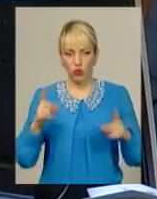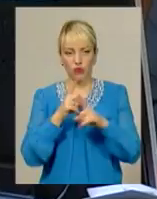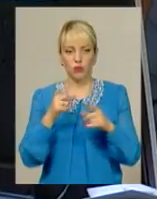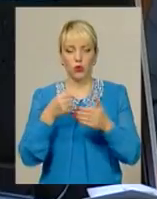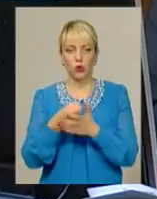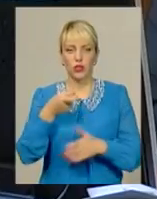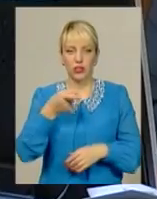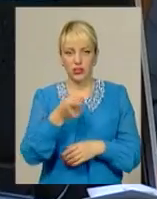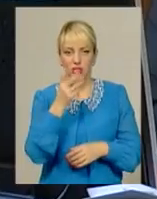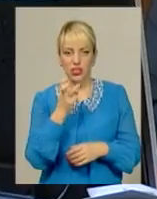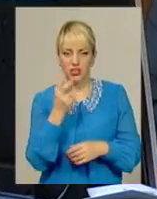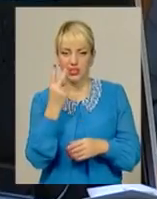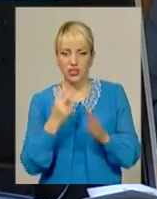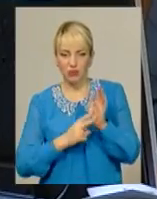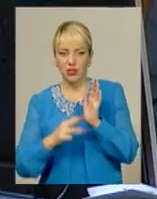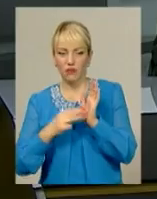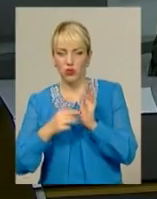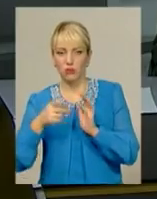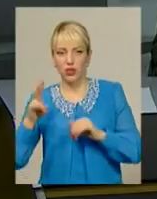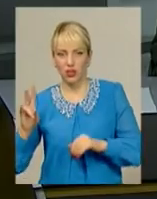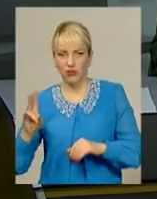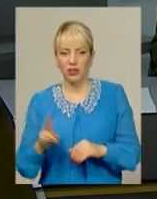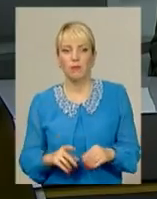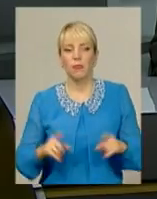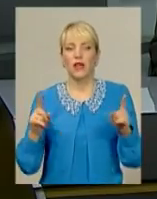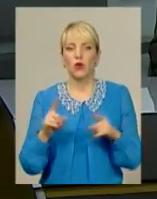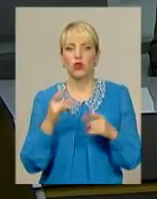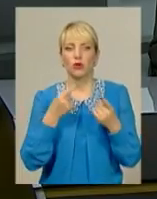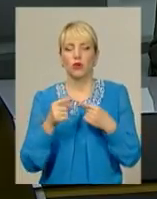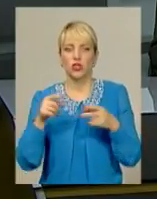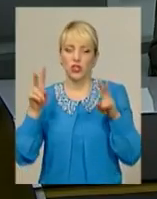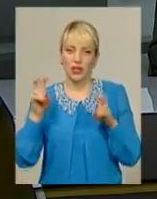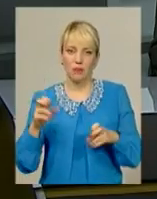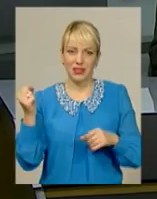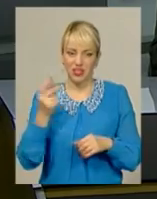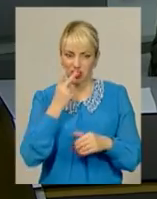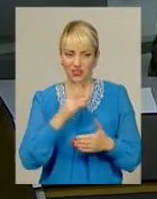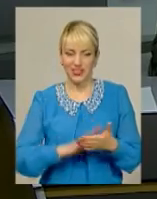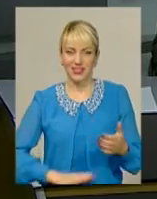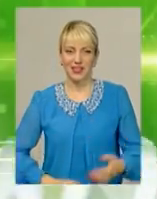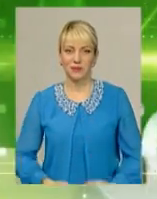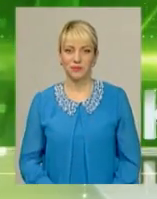тобто до 1378 гривень. Коротко про інші теми тижня – дивіться далі.